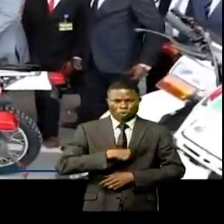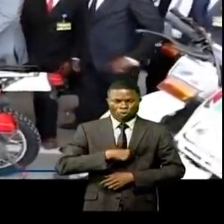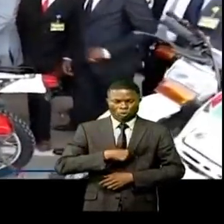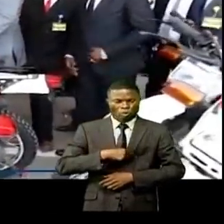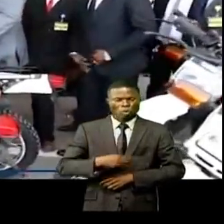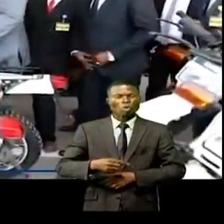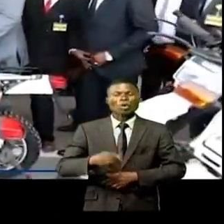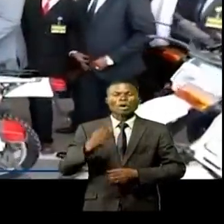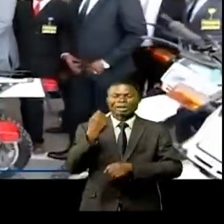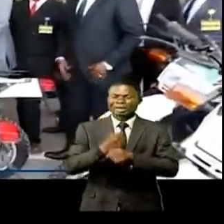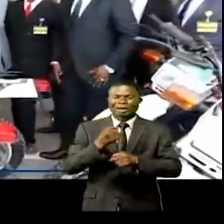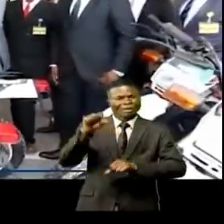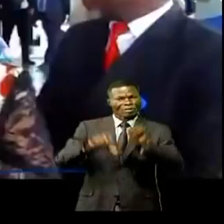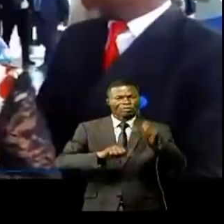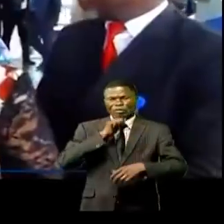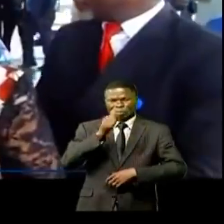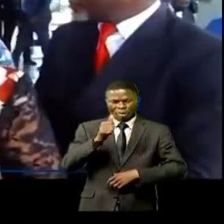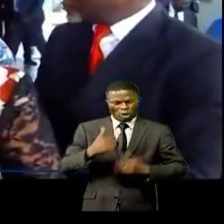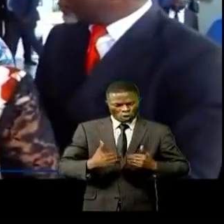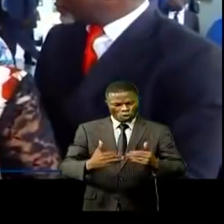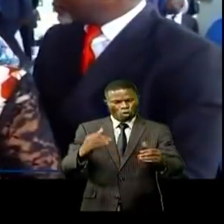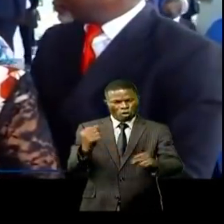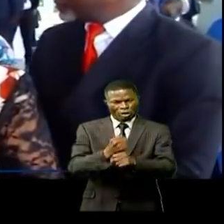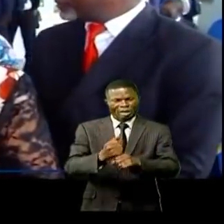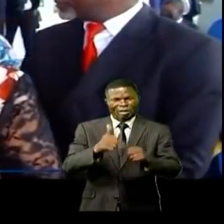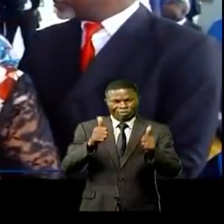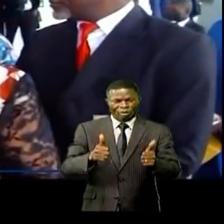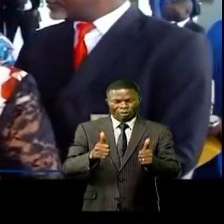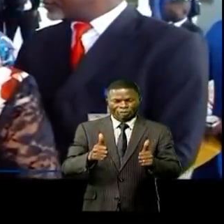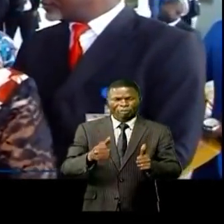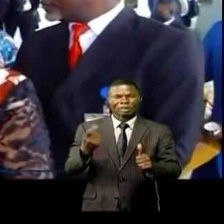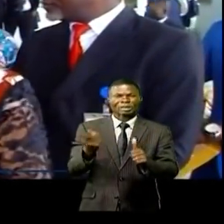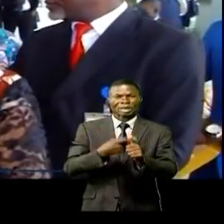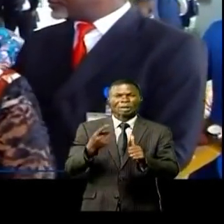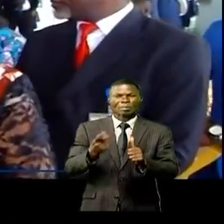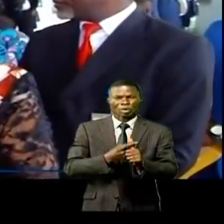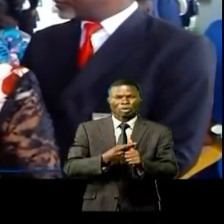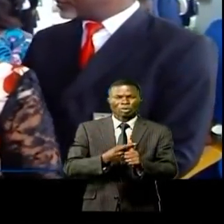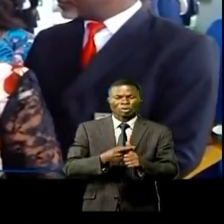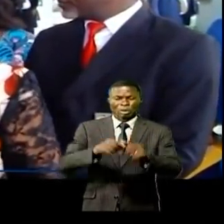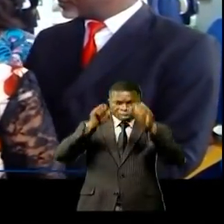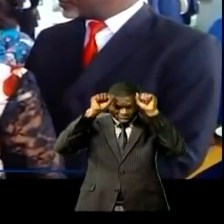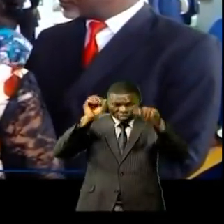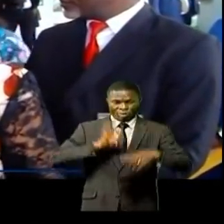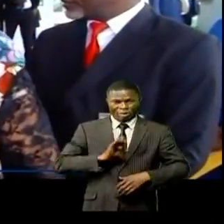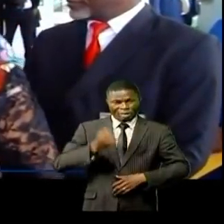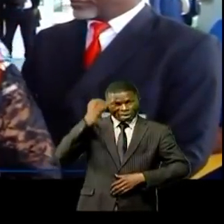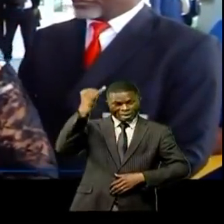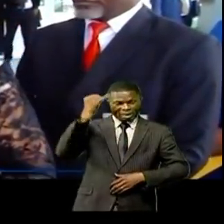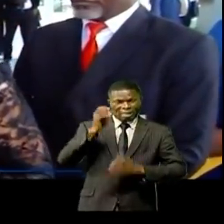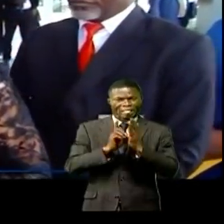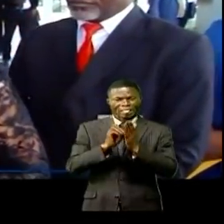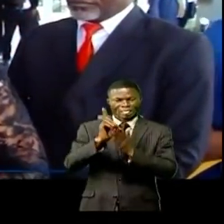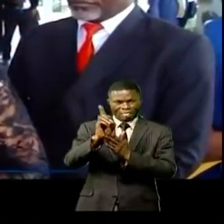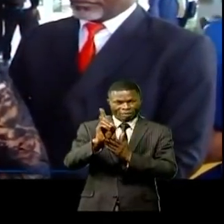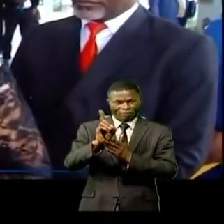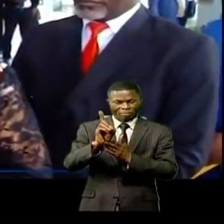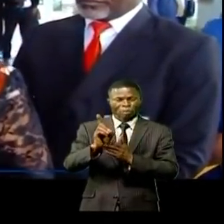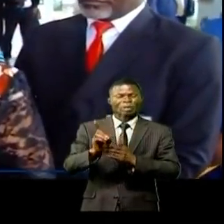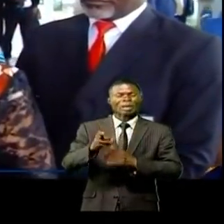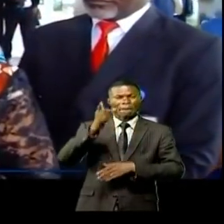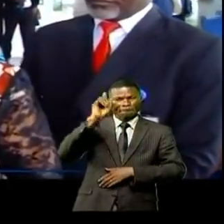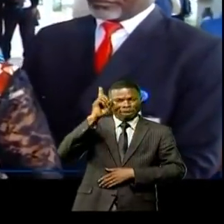décevoir. Nous allons travailler sur tout, qu'il a l'idée du développement à la base,